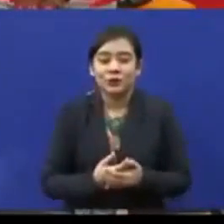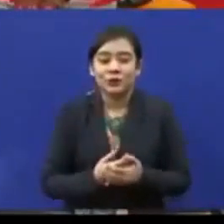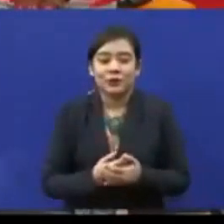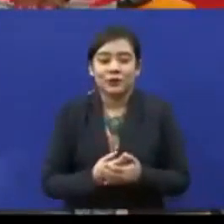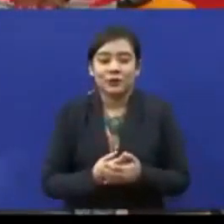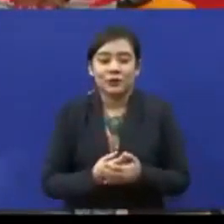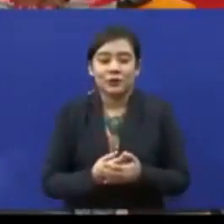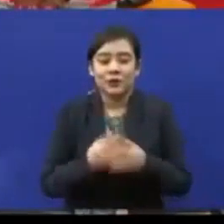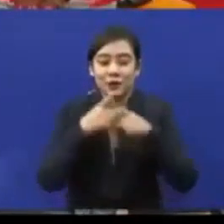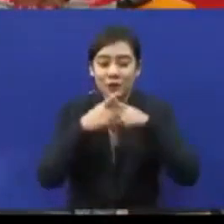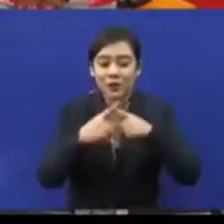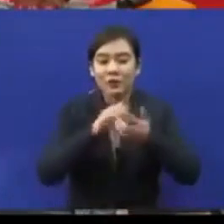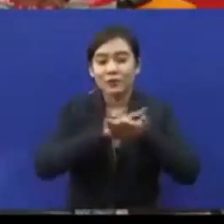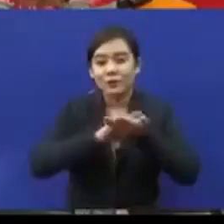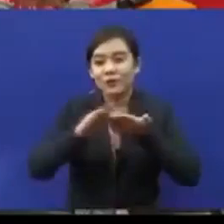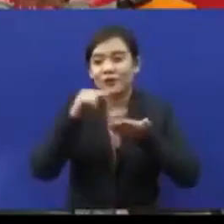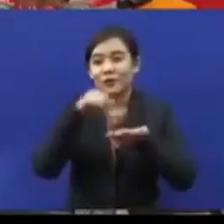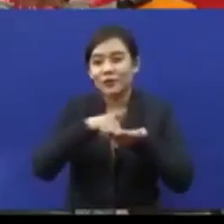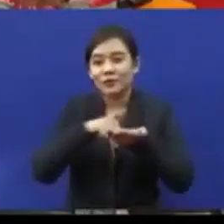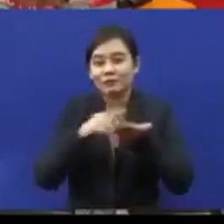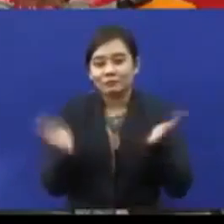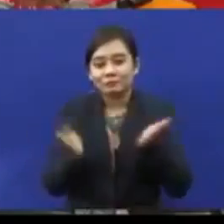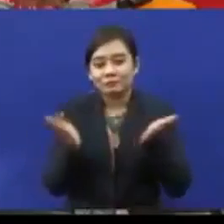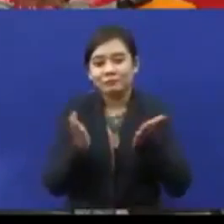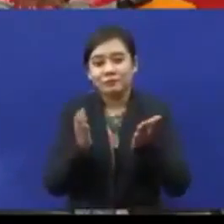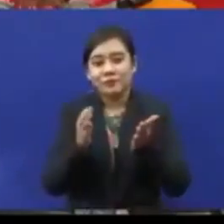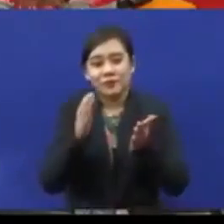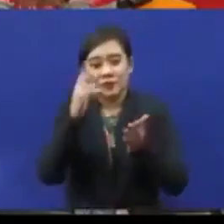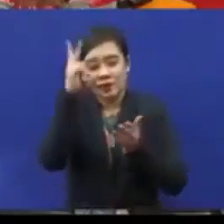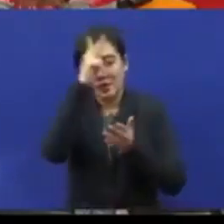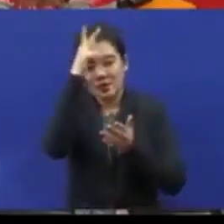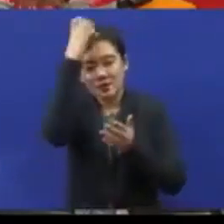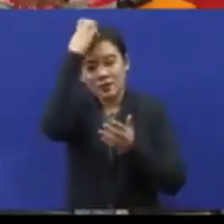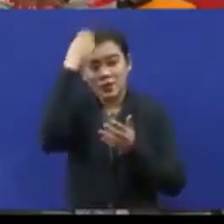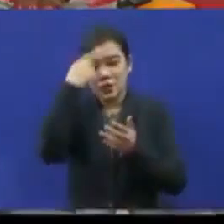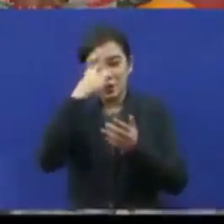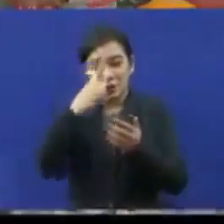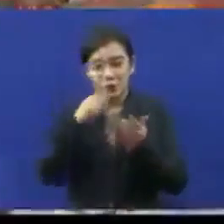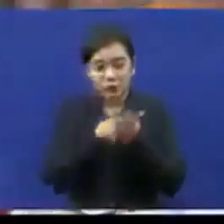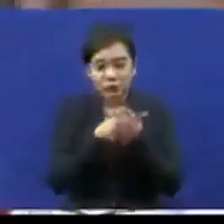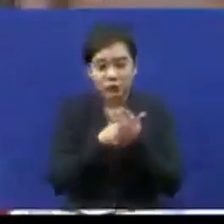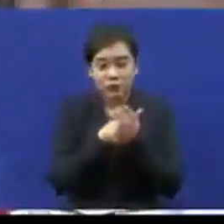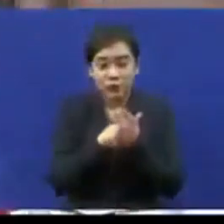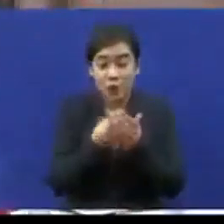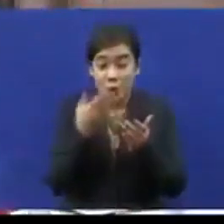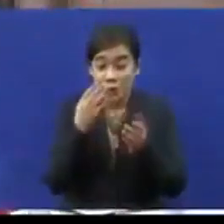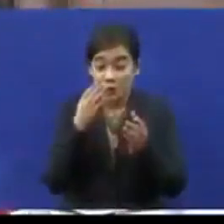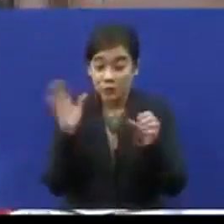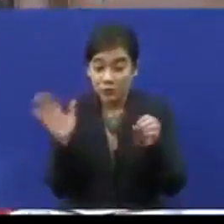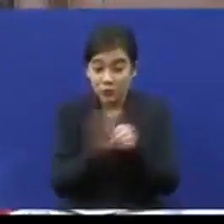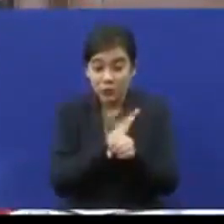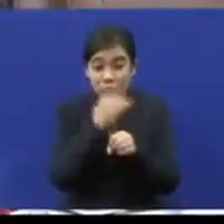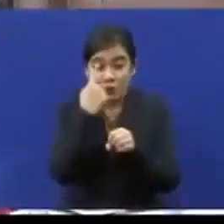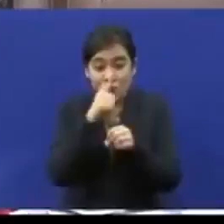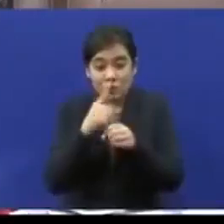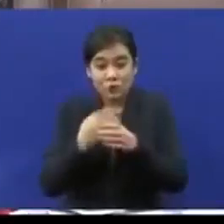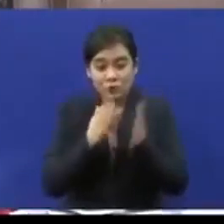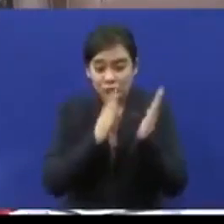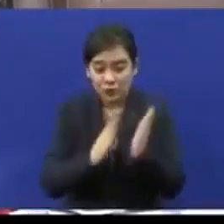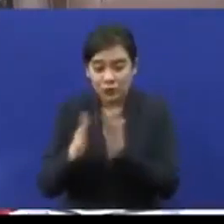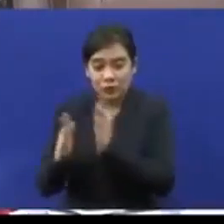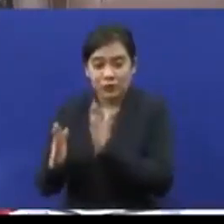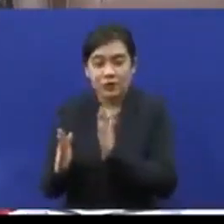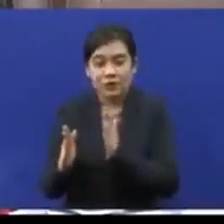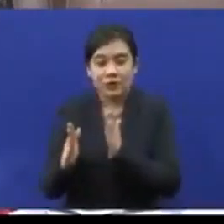Bahawasanya Dewan Yang Mulia ini menggesa Kerajaan Negeri Selangor untuk memperuntukkan sumber kawangan yang mencukupi dan mengatur polisi negeri secara